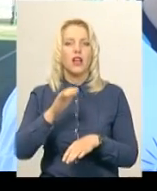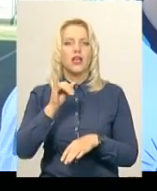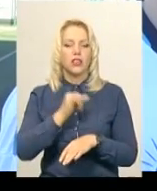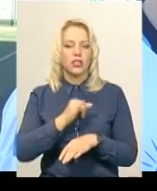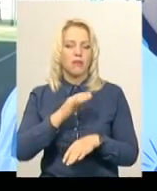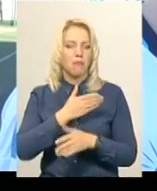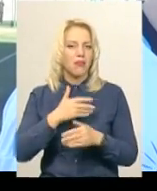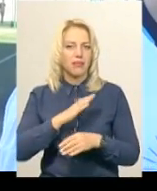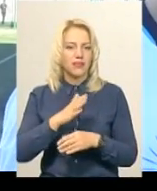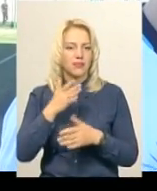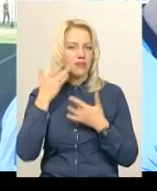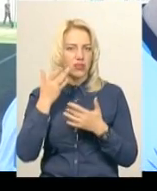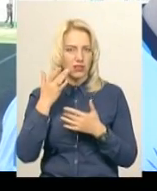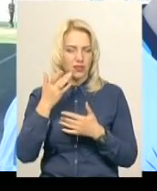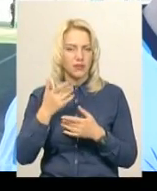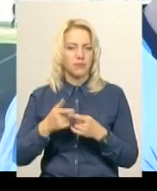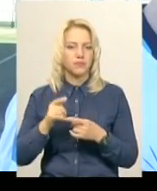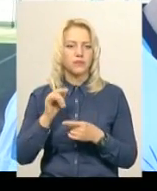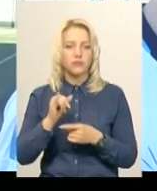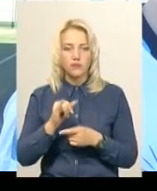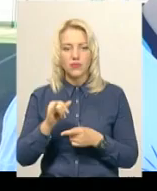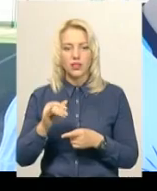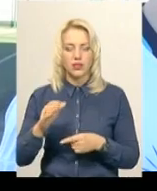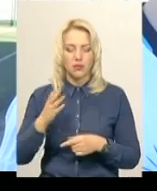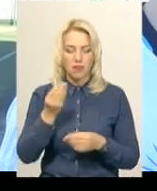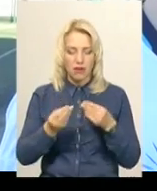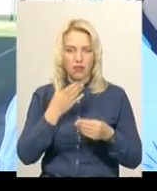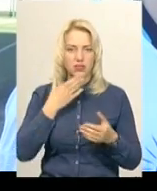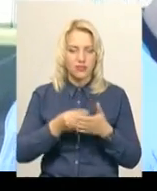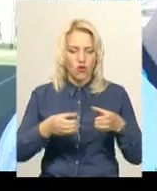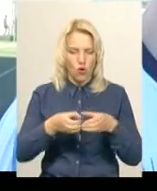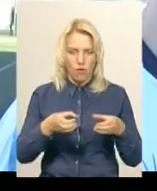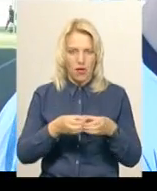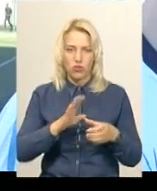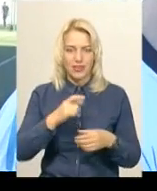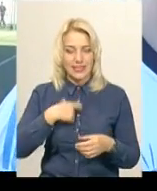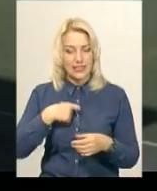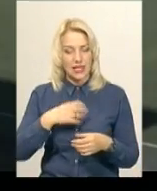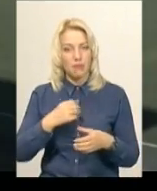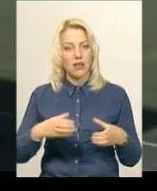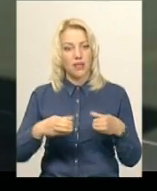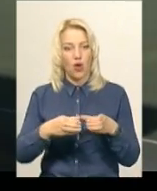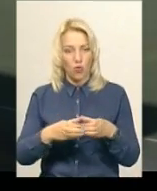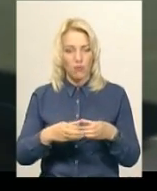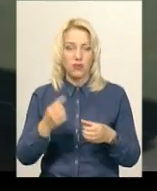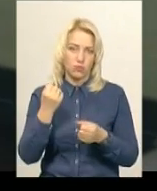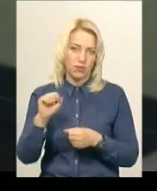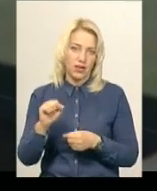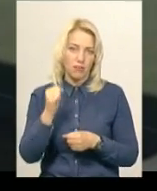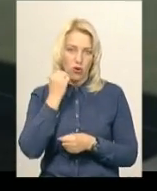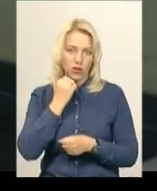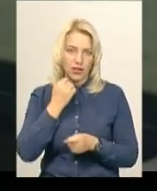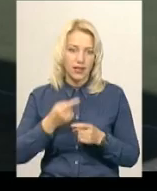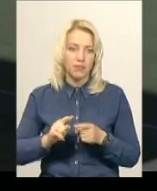але наша команда грала, як ми грали за усю команду, кожен не за себе, а за команду, і ми перемогли. Тренери львівського «Динамо»